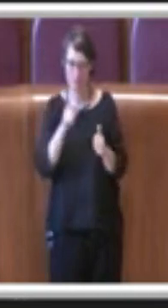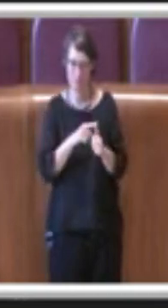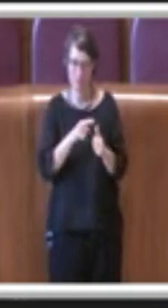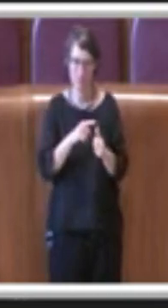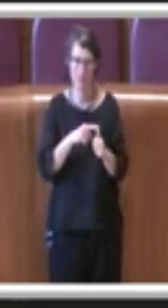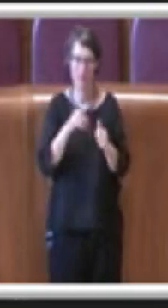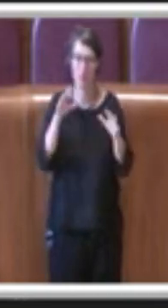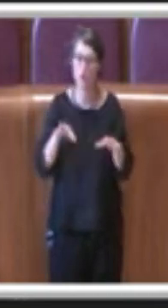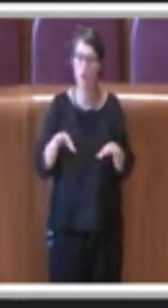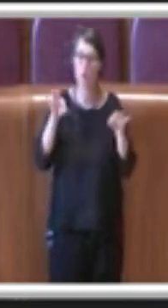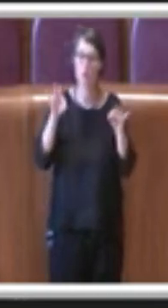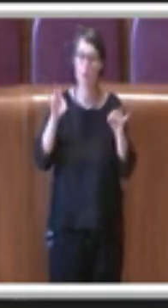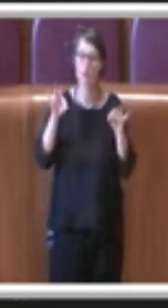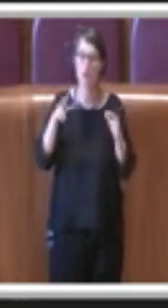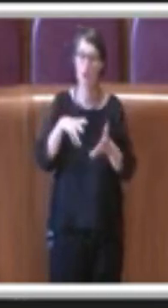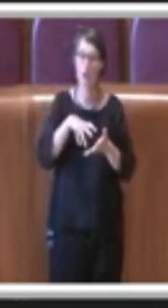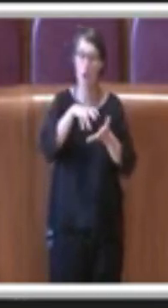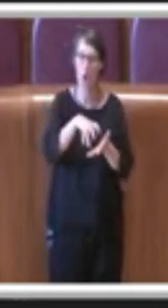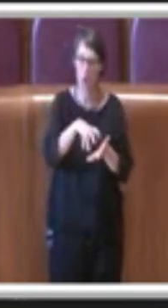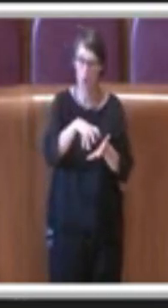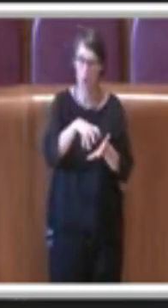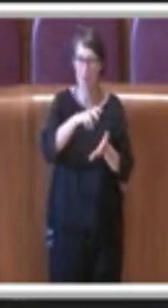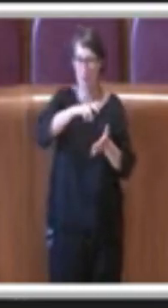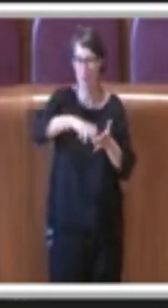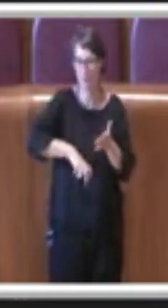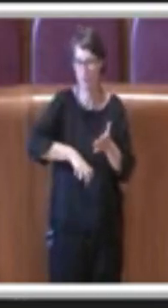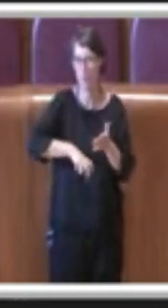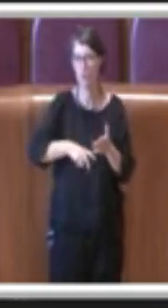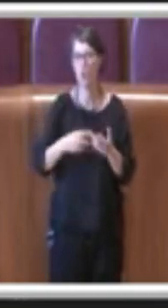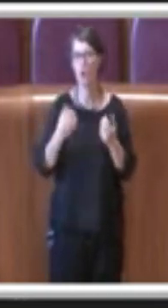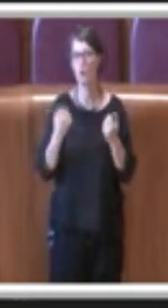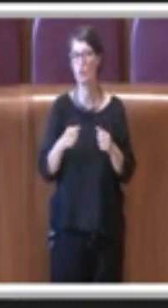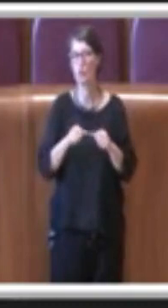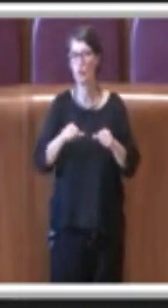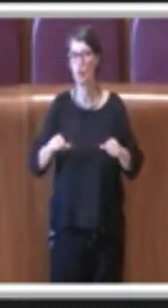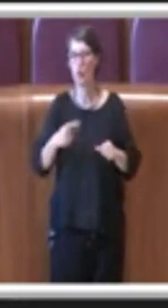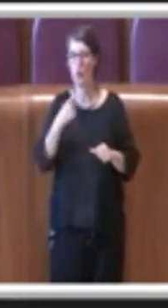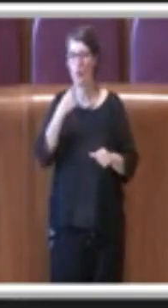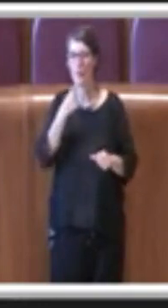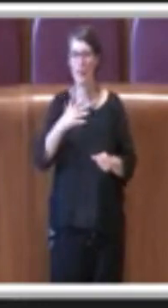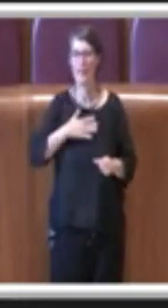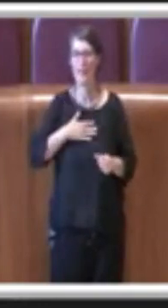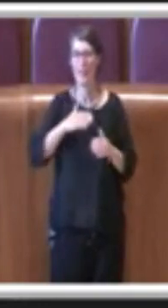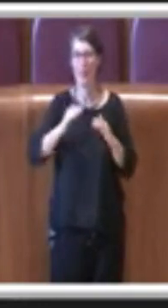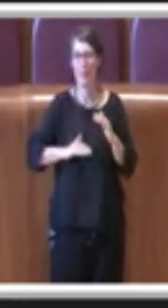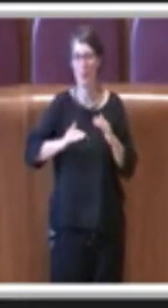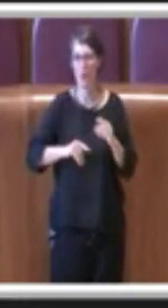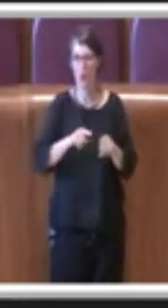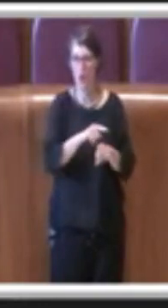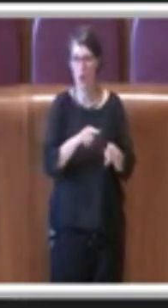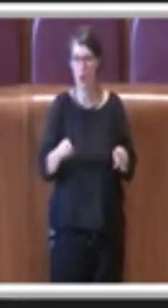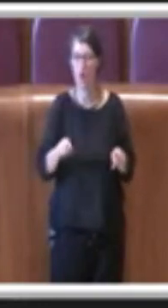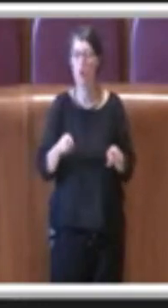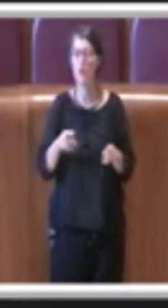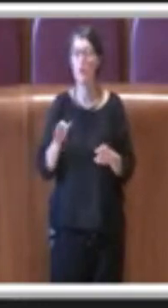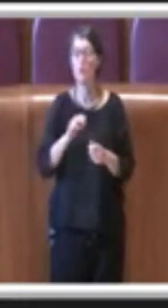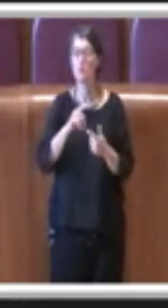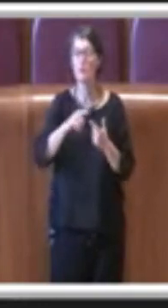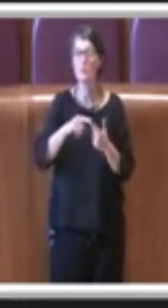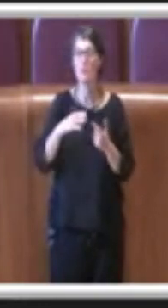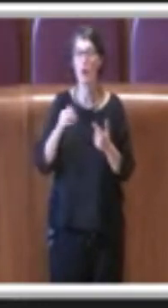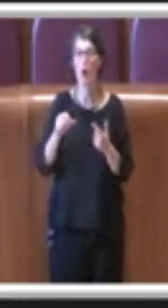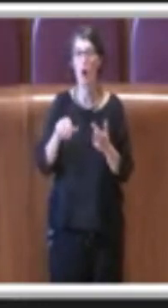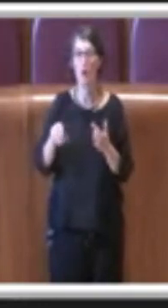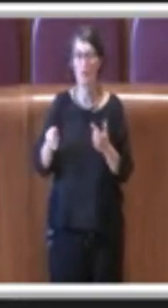di soggiorno ai minori, cancellazione della TOSAP e COSAP, quindi nel nostro caso ovviamente della COSAP, e quindi l'abbassamento a